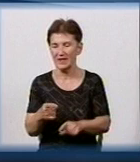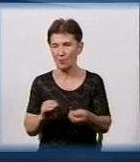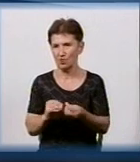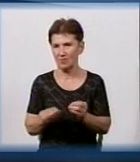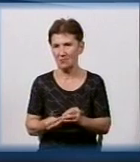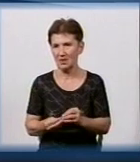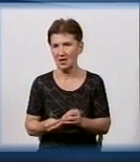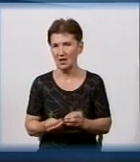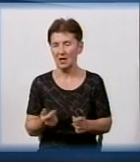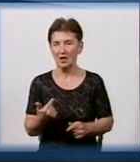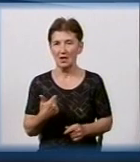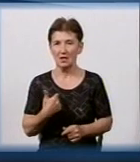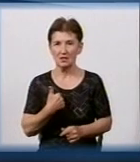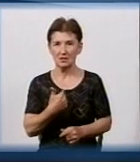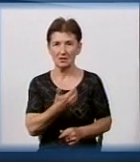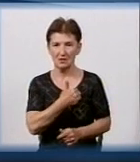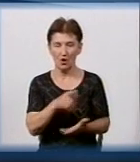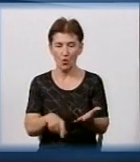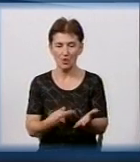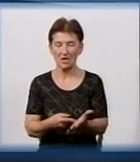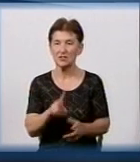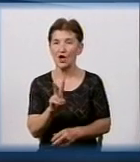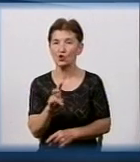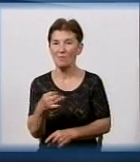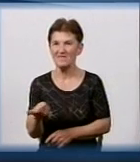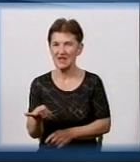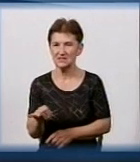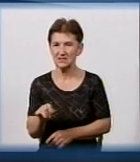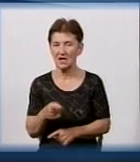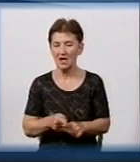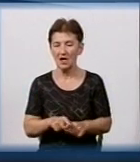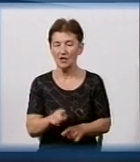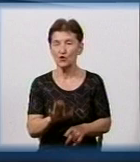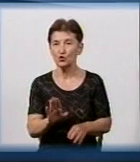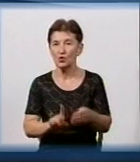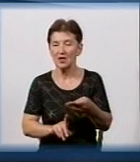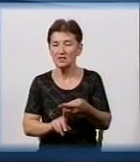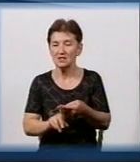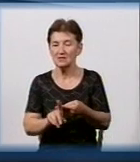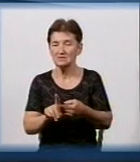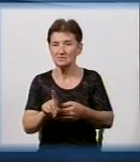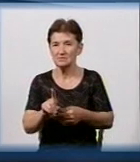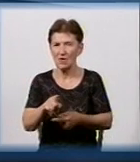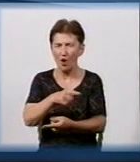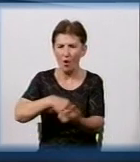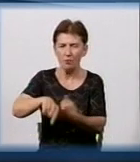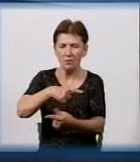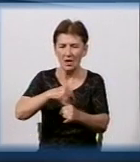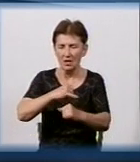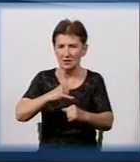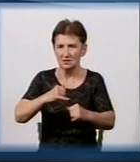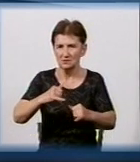вам ще кажу, місце Кропивницький, це тільки набирає оборота. Тільки набирає, і